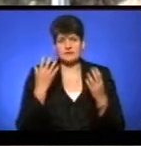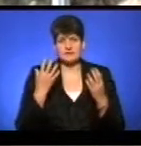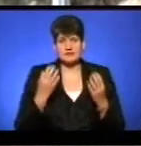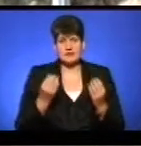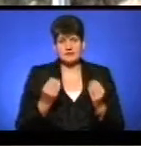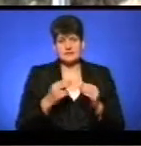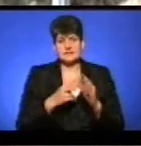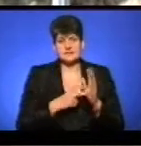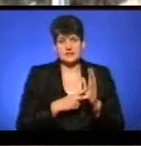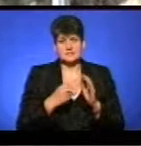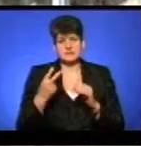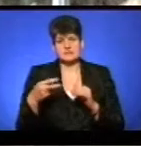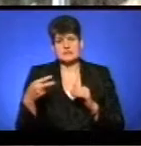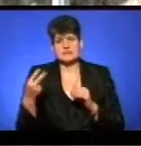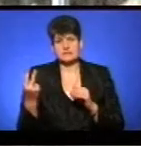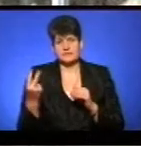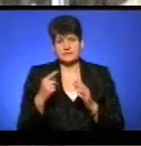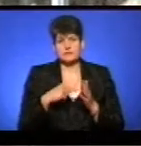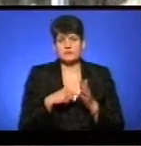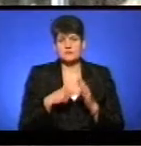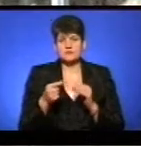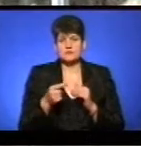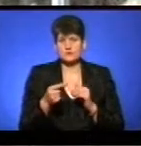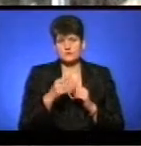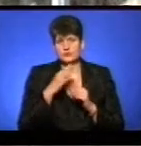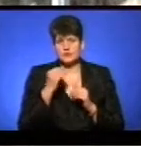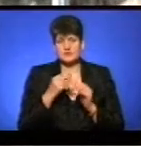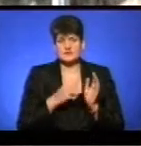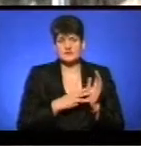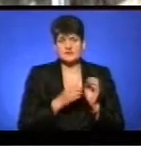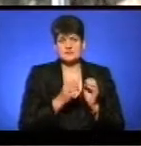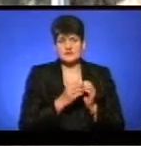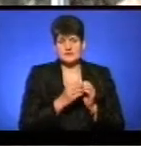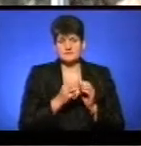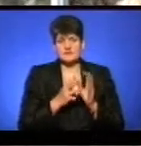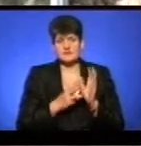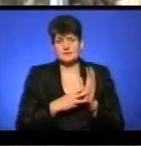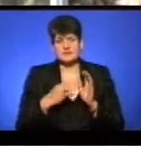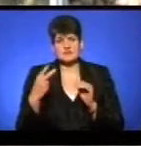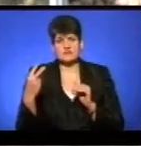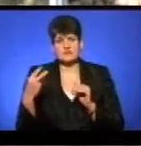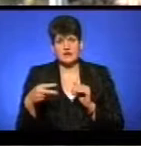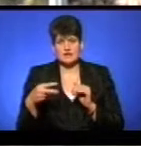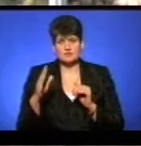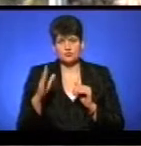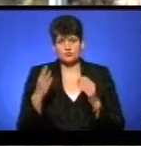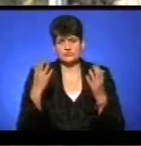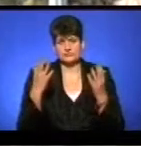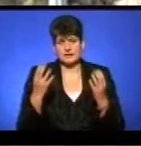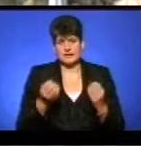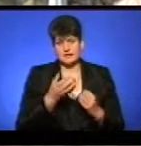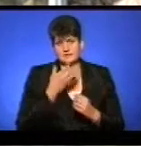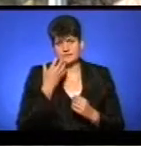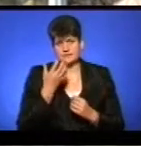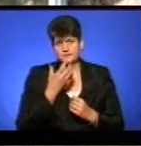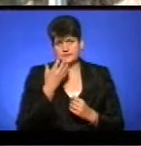градусів 17-22. По місту Тернополю на ніч 8-10 тепла і 18-20, у день стопчинки